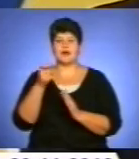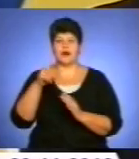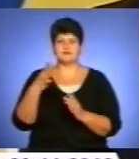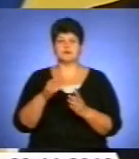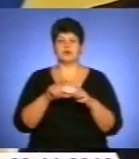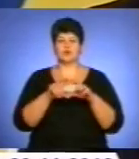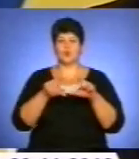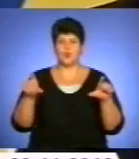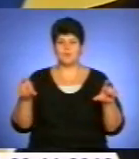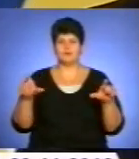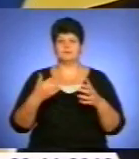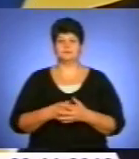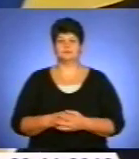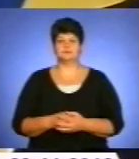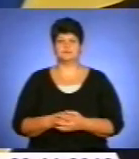труби,